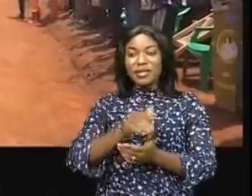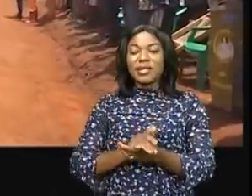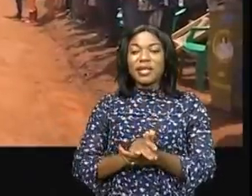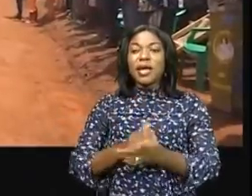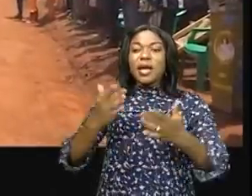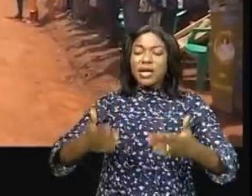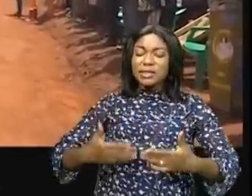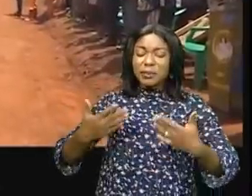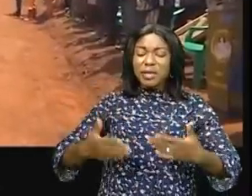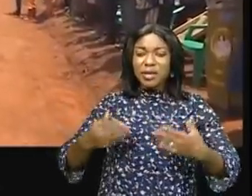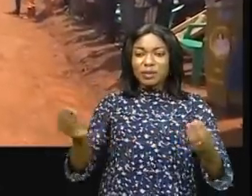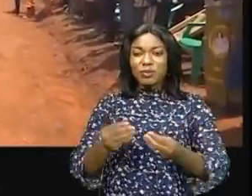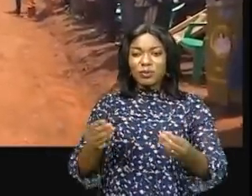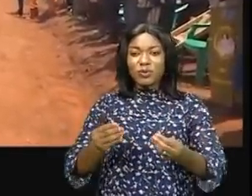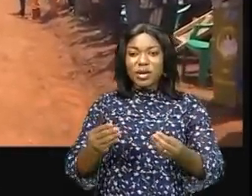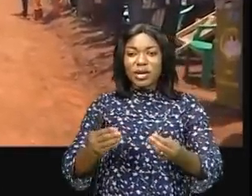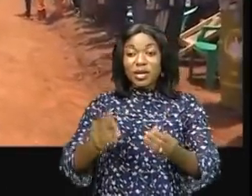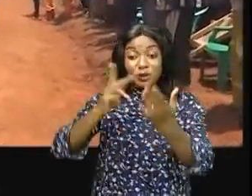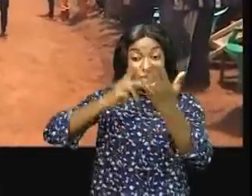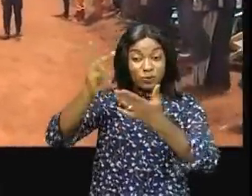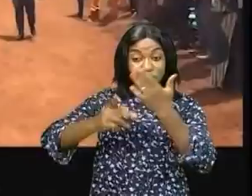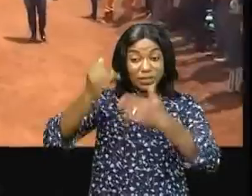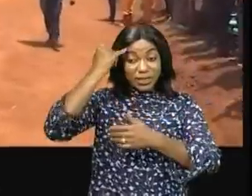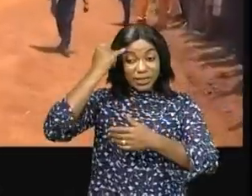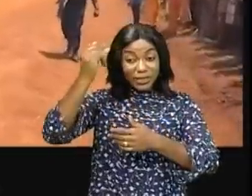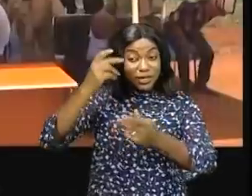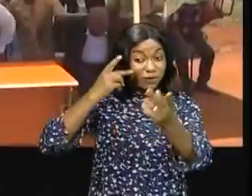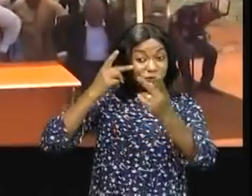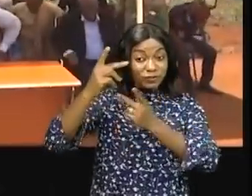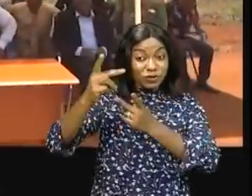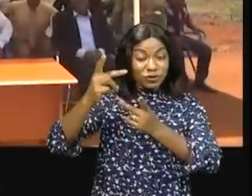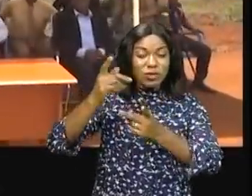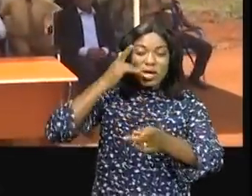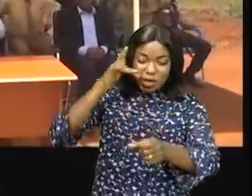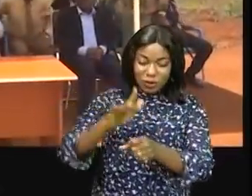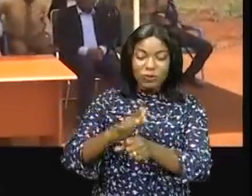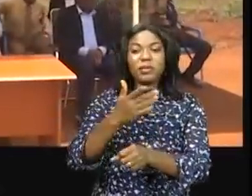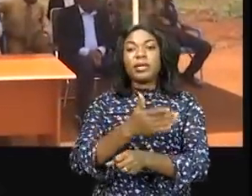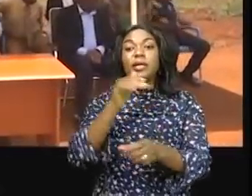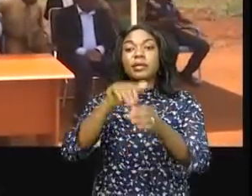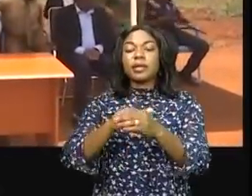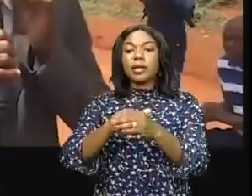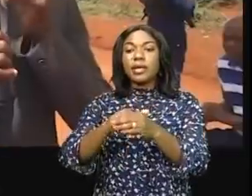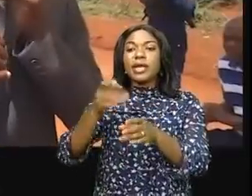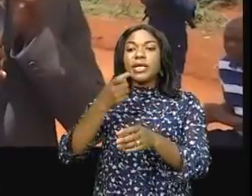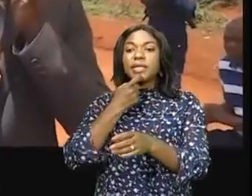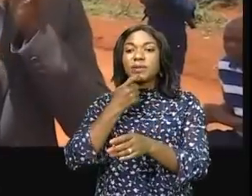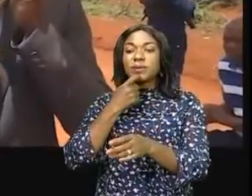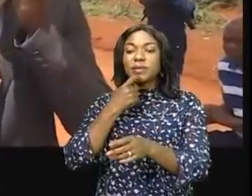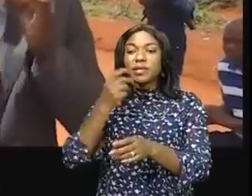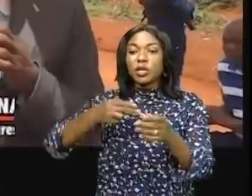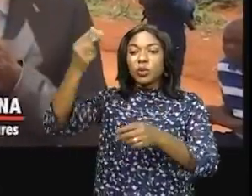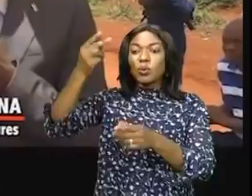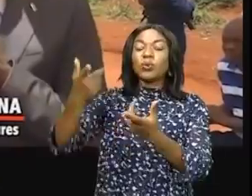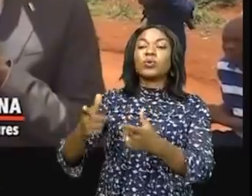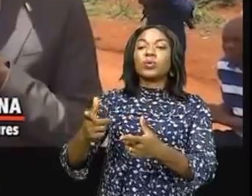de voir en France matérialiser une vision politique qui prend sa place du choix dans les annales de l'histoire du Haut-Wélie. Nous aurons